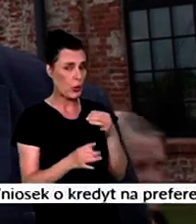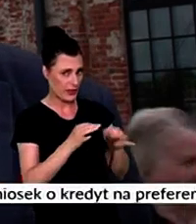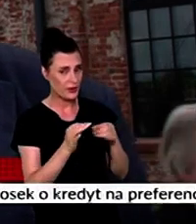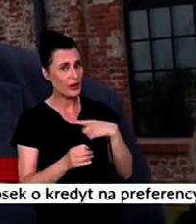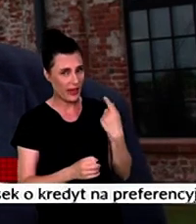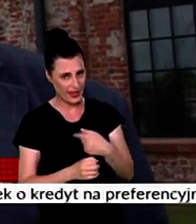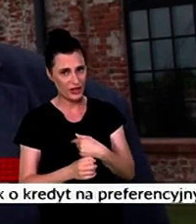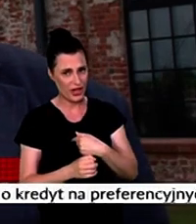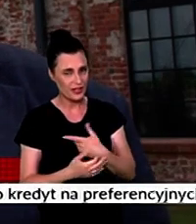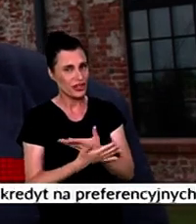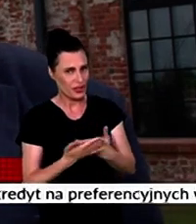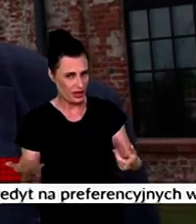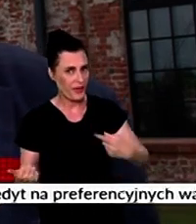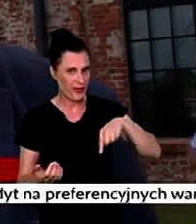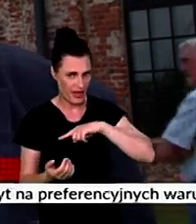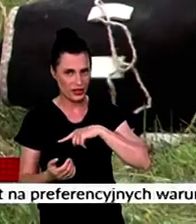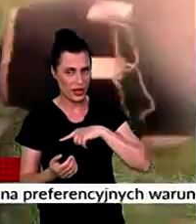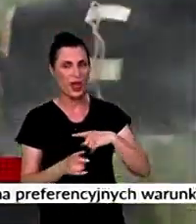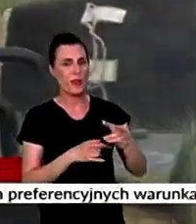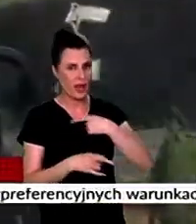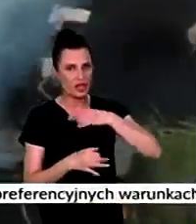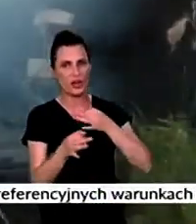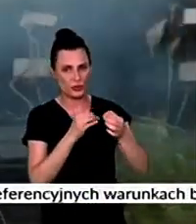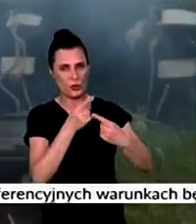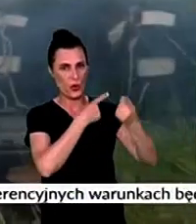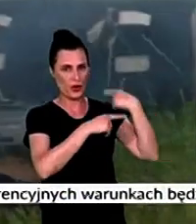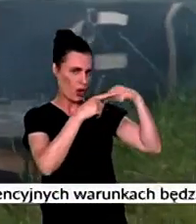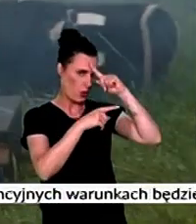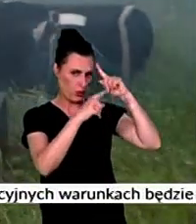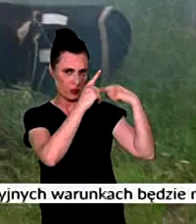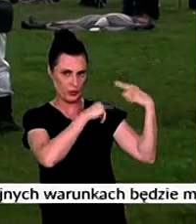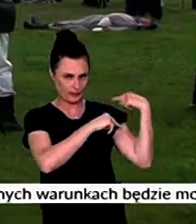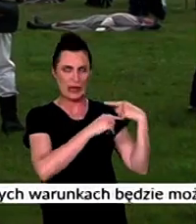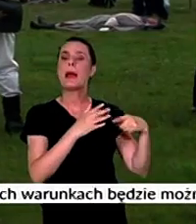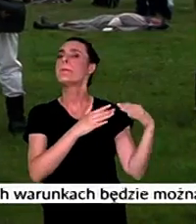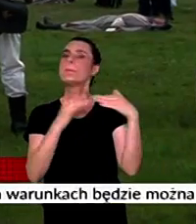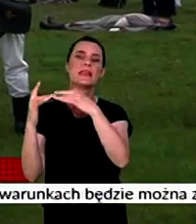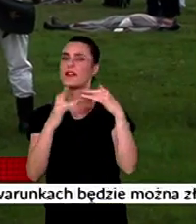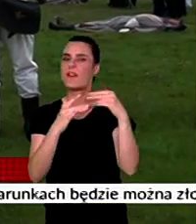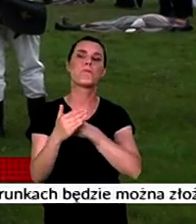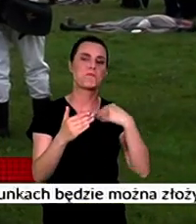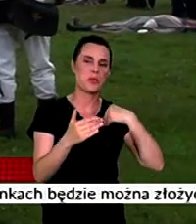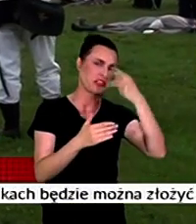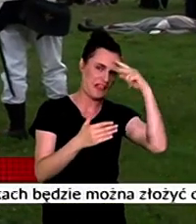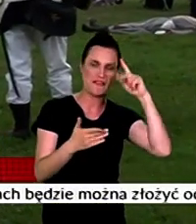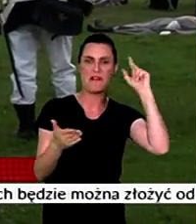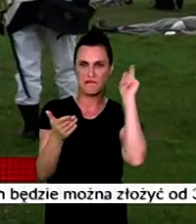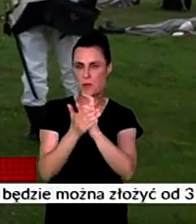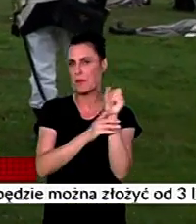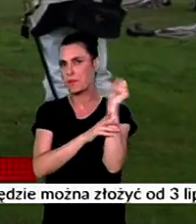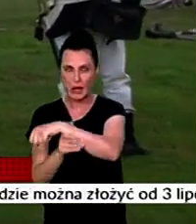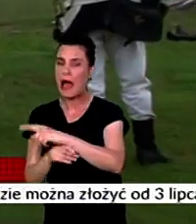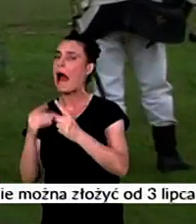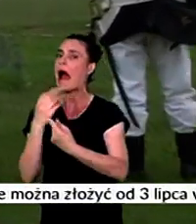ziemia, nasze losy, nasze dzieje. Bitwa skończyła się zwycięstwem wojsk polsko-litewskich, jednak z